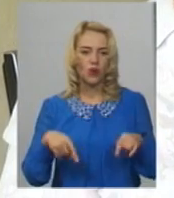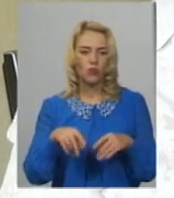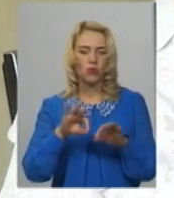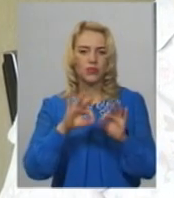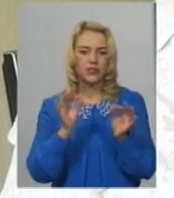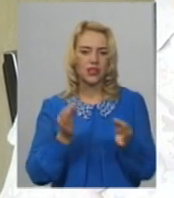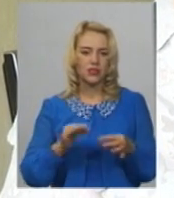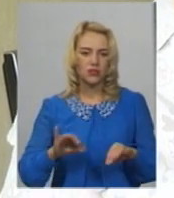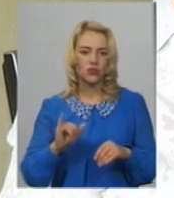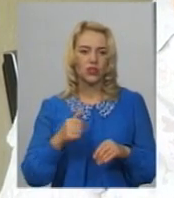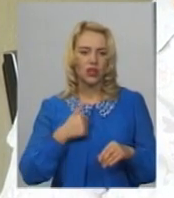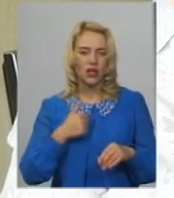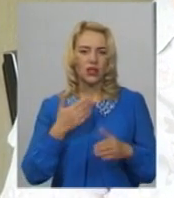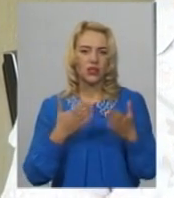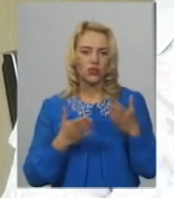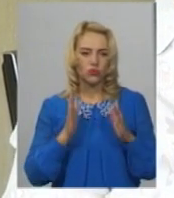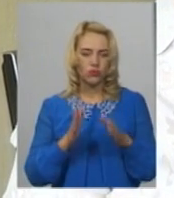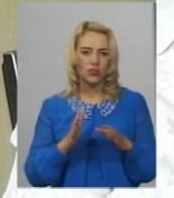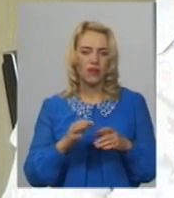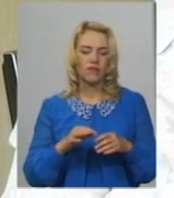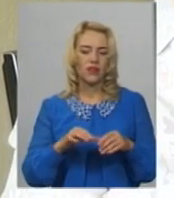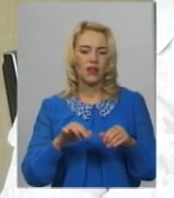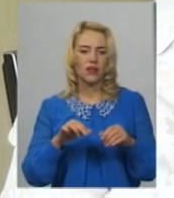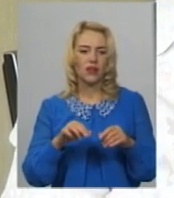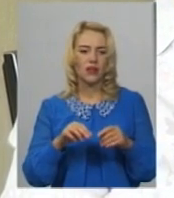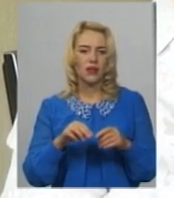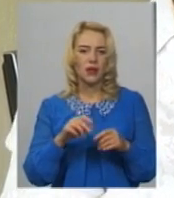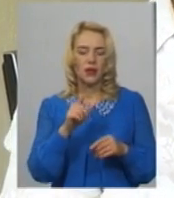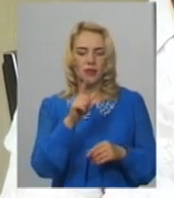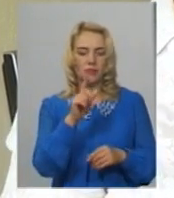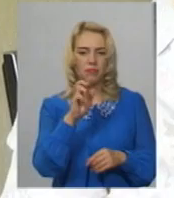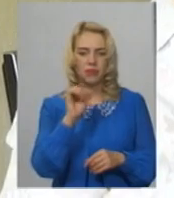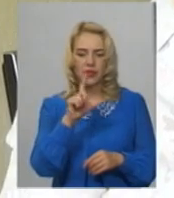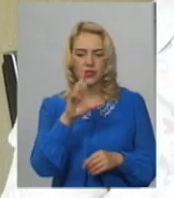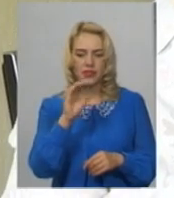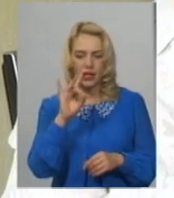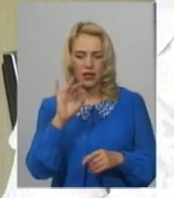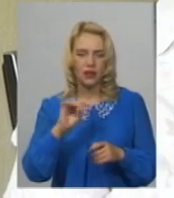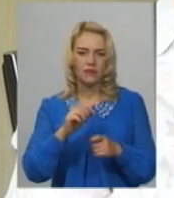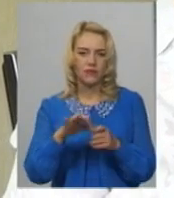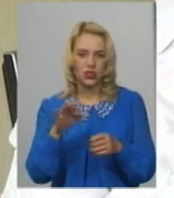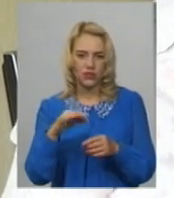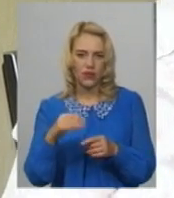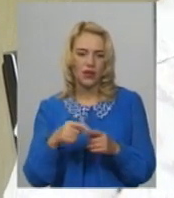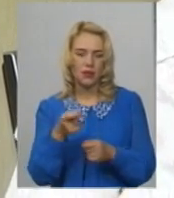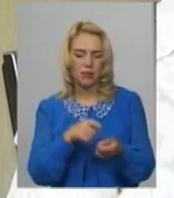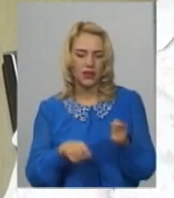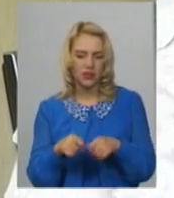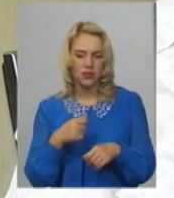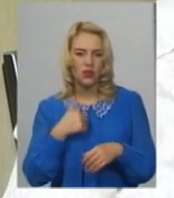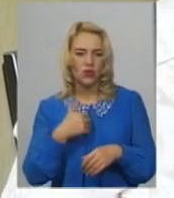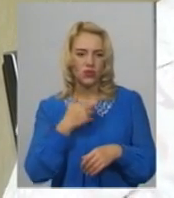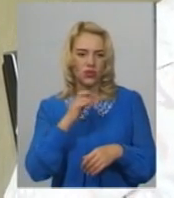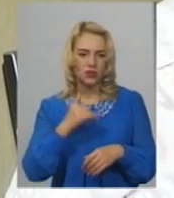мистецтву. І я, якщо буде факультет з бісероплетіння, вишивання бісером, хотіла б ще навчитися. Я вмію в'язати,